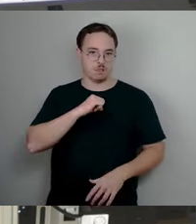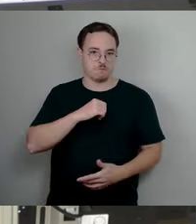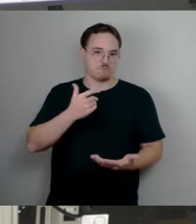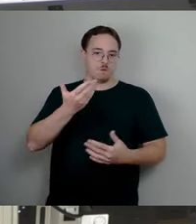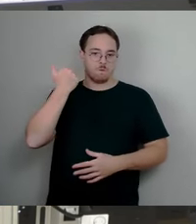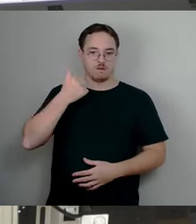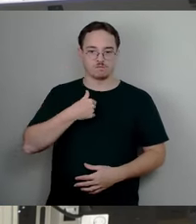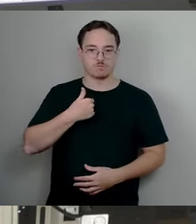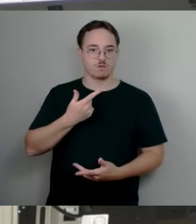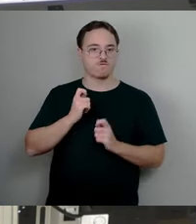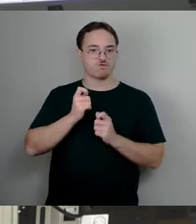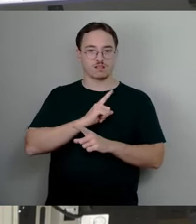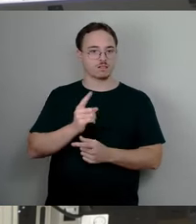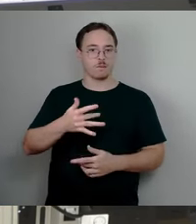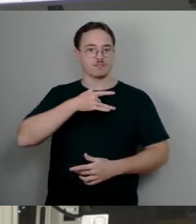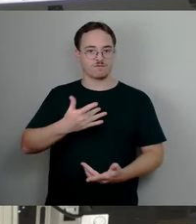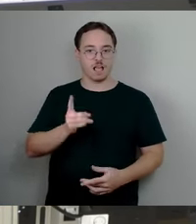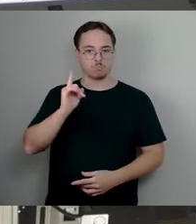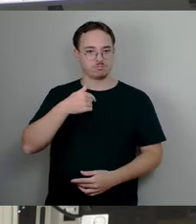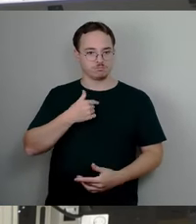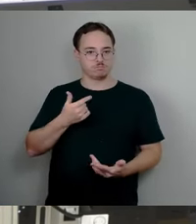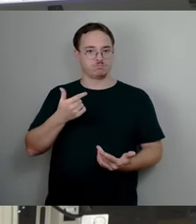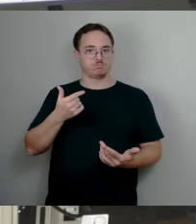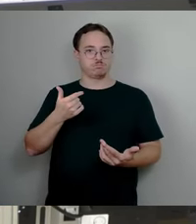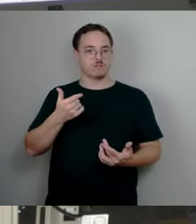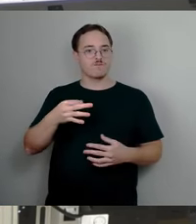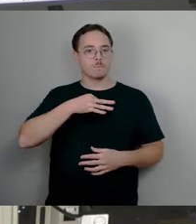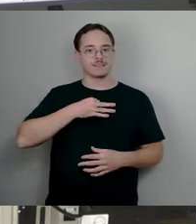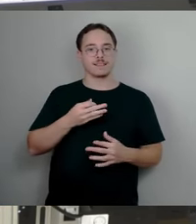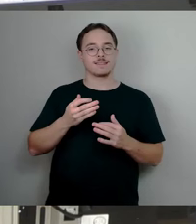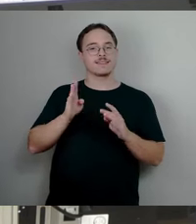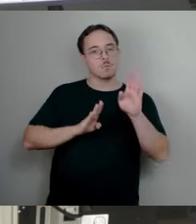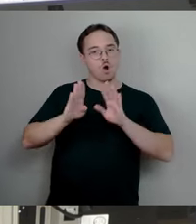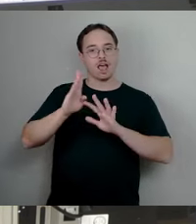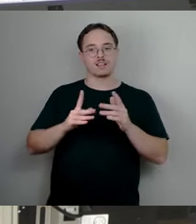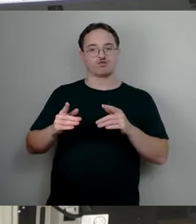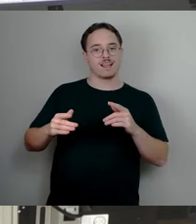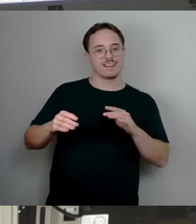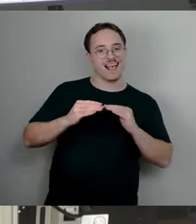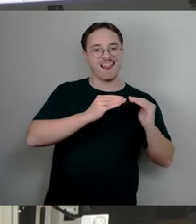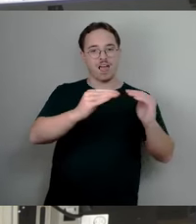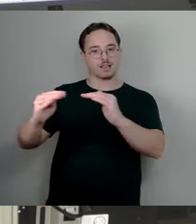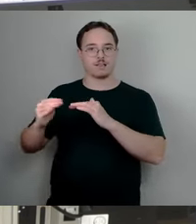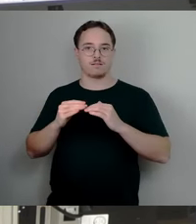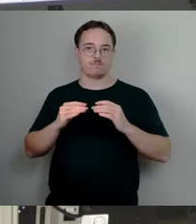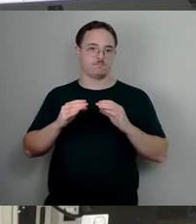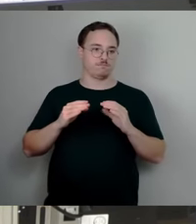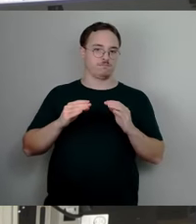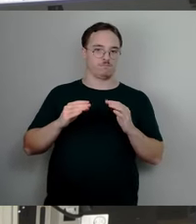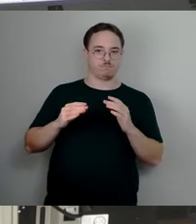ich wäre berücksichtigt. Aber für mich steht demokratische Gleichbehandlung zum Glück noch vor einem persönlichen Vorteil. Deshalb ist der